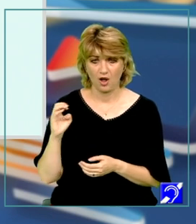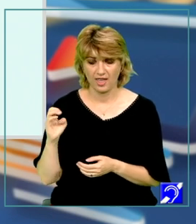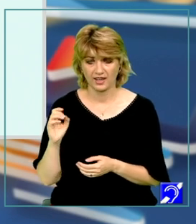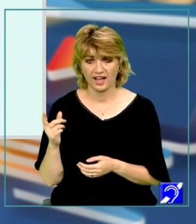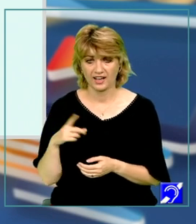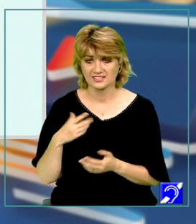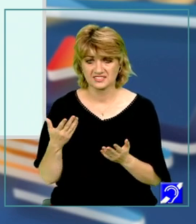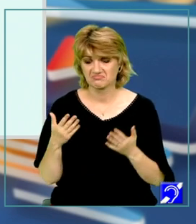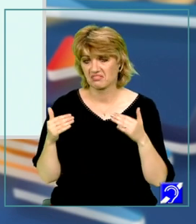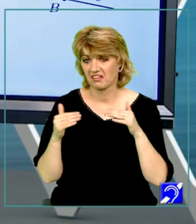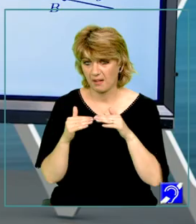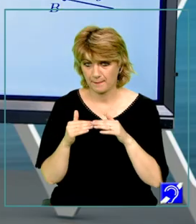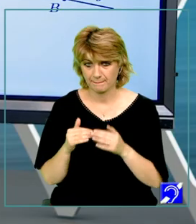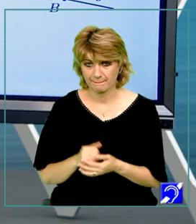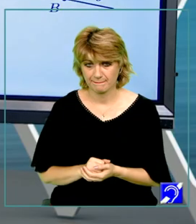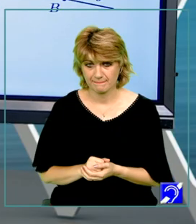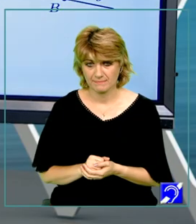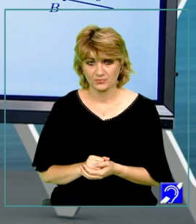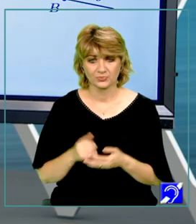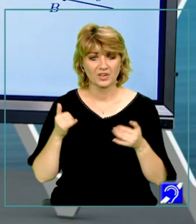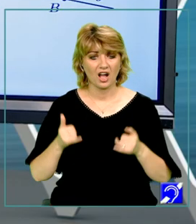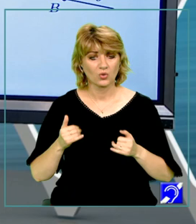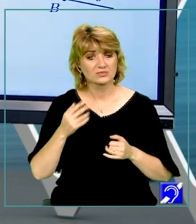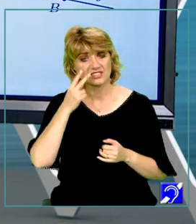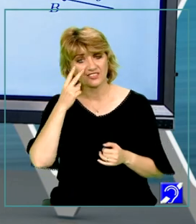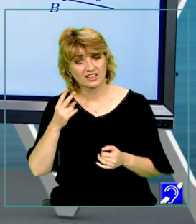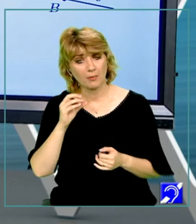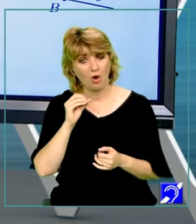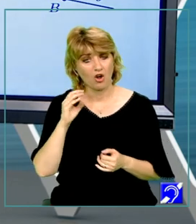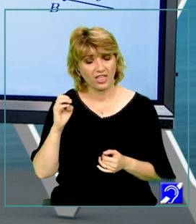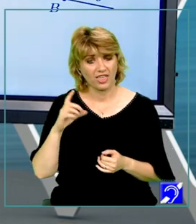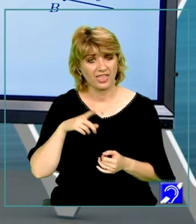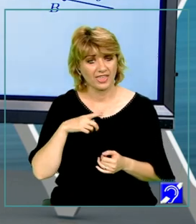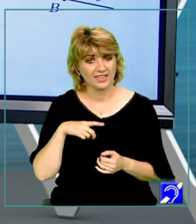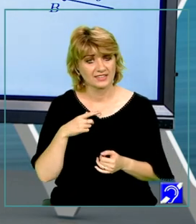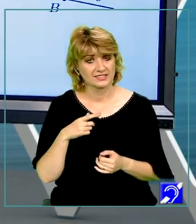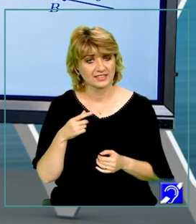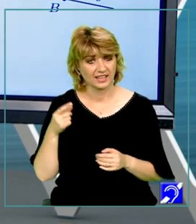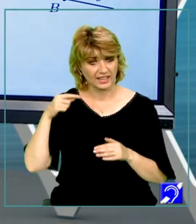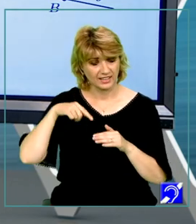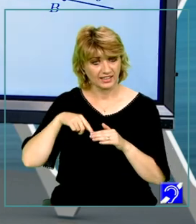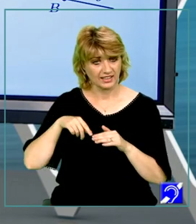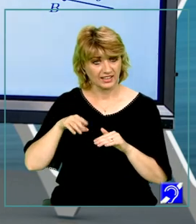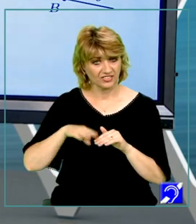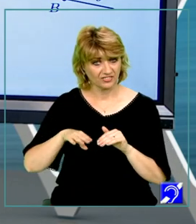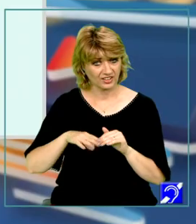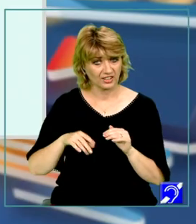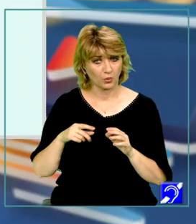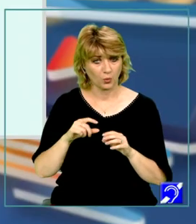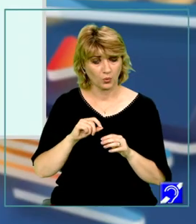sunt congruente. Acum, să vedem. O, E este interioară unghiului X, O, Y